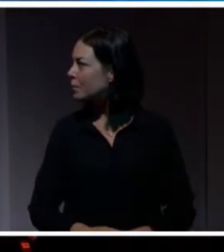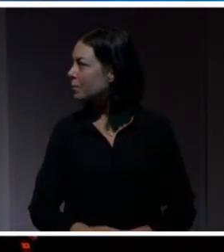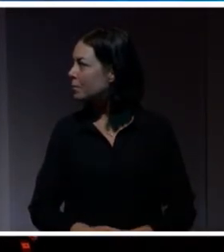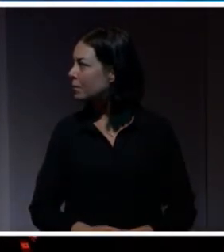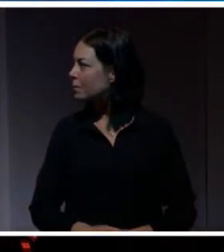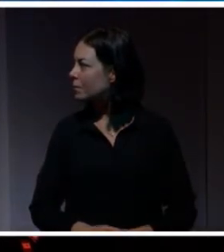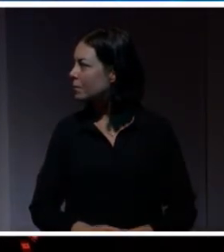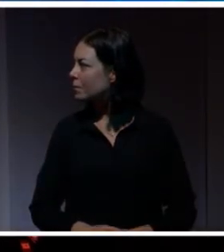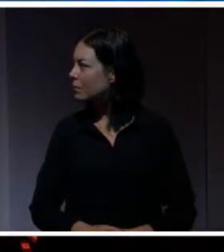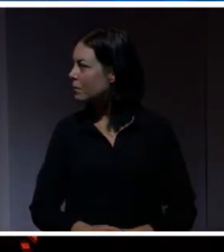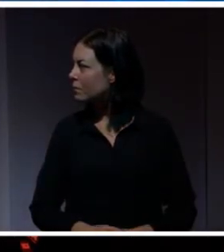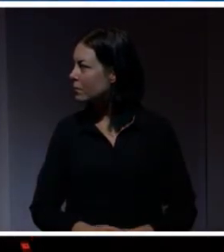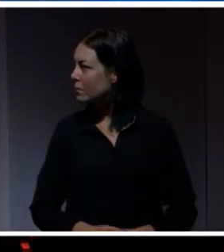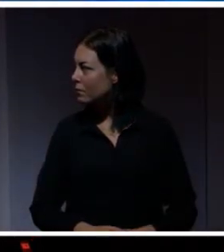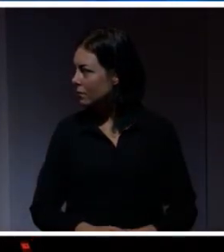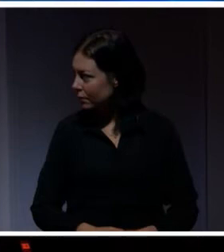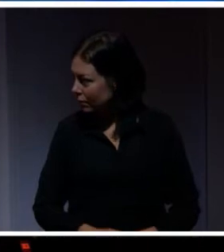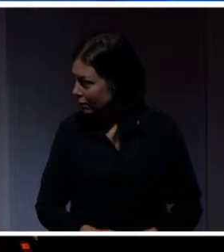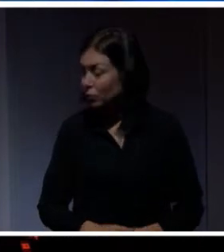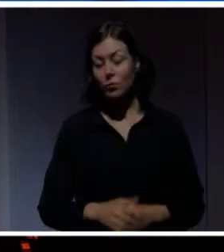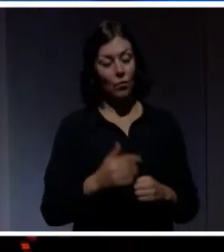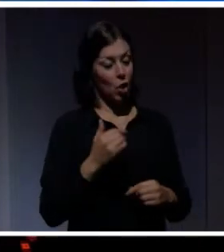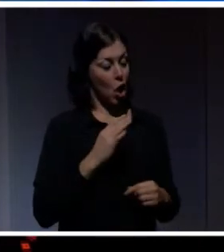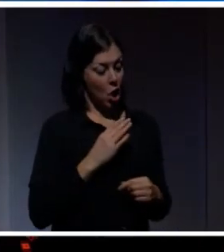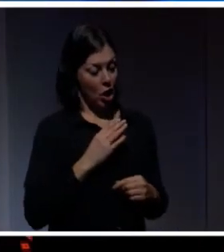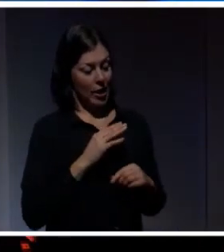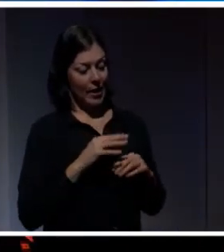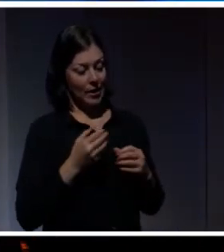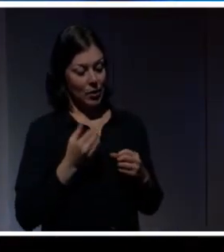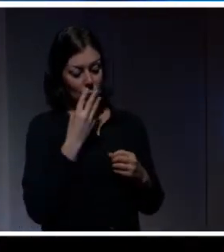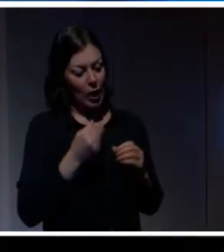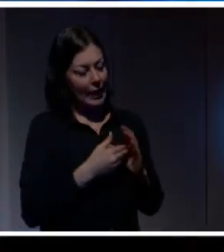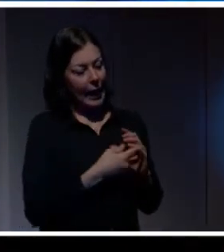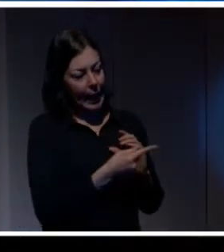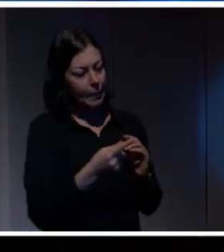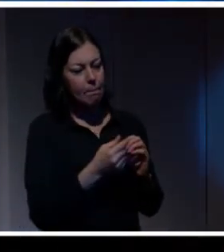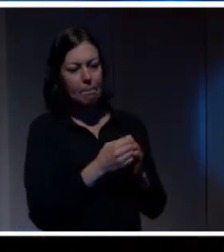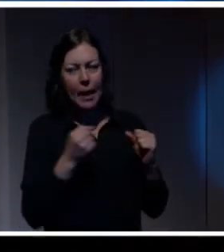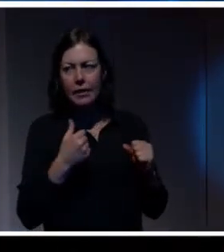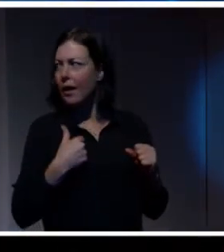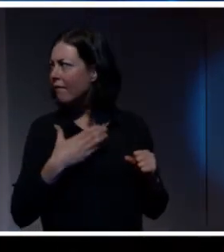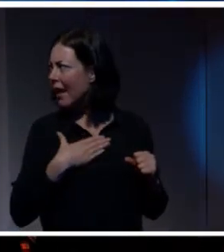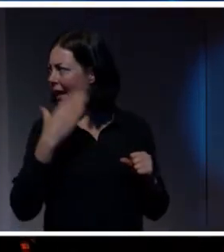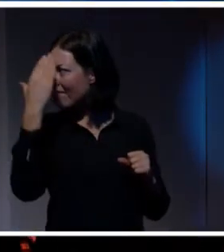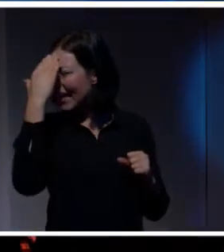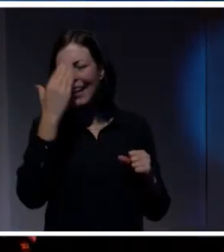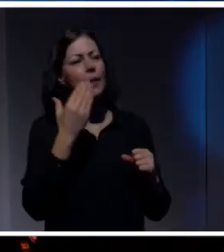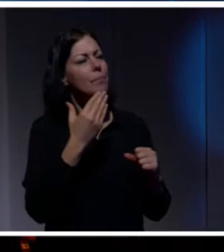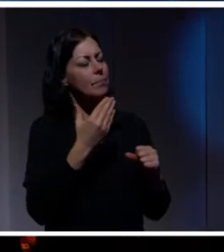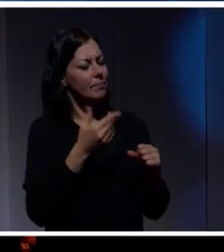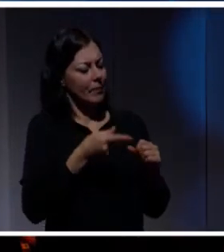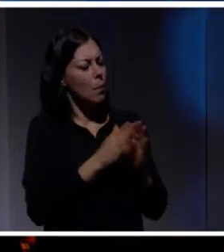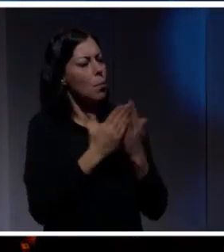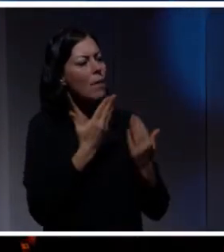mycket. Här kommer jag för att omhundra er med choklad. Men först vill jag veta, om det blev oklart, vilken målgrupp har den här boken?